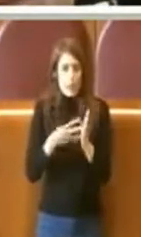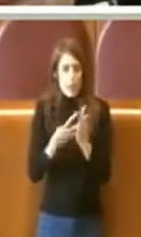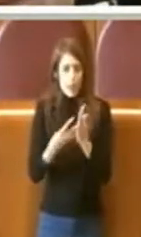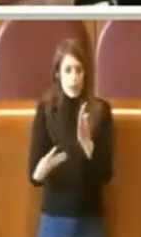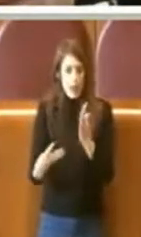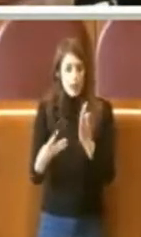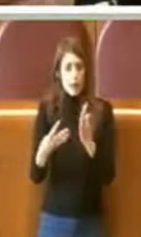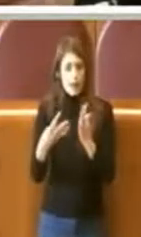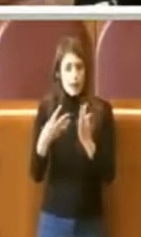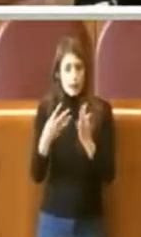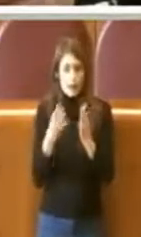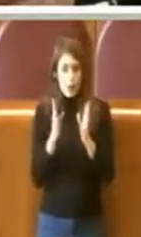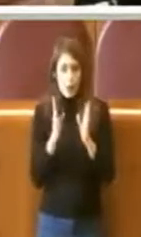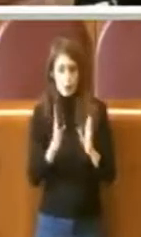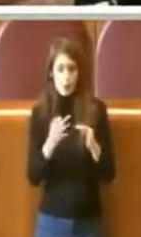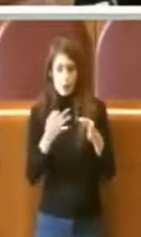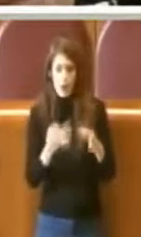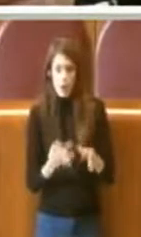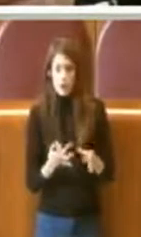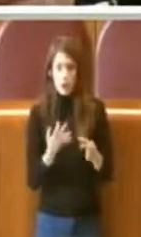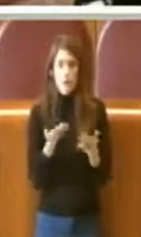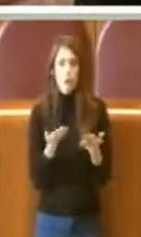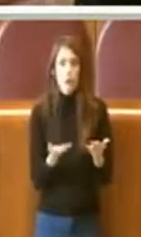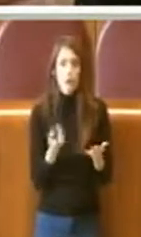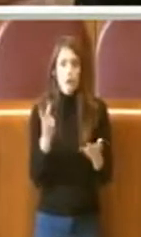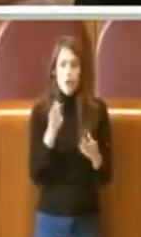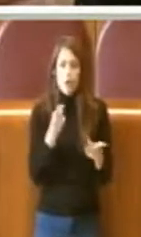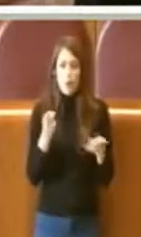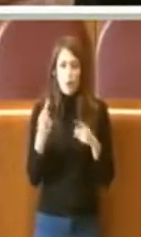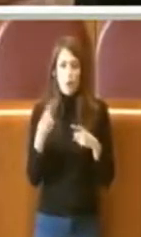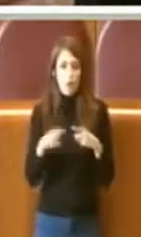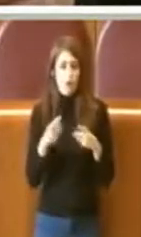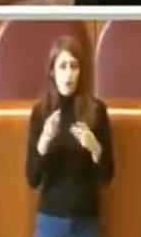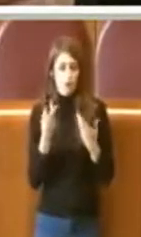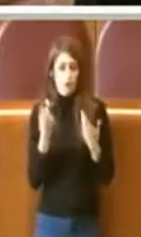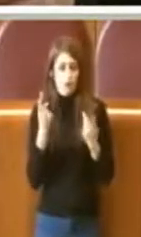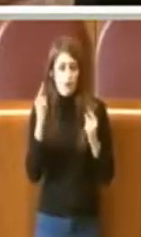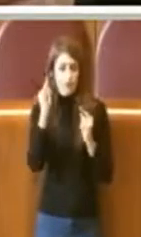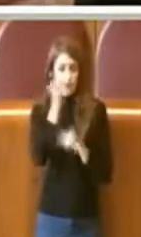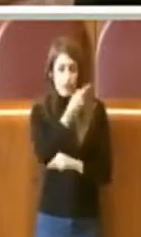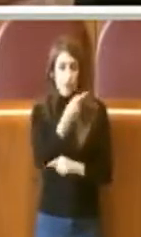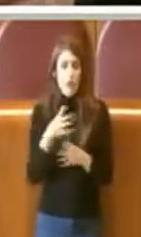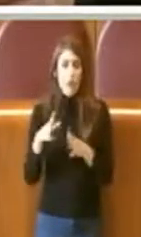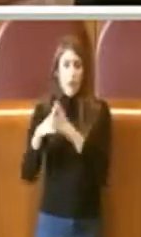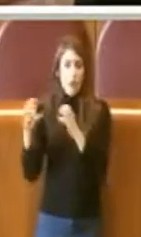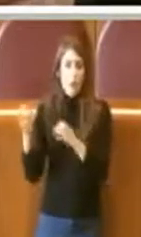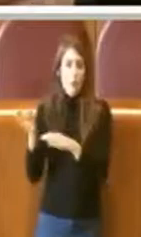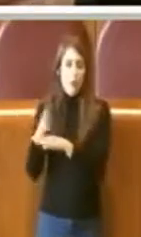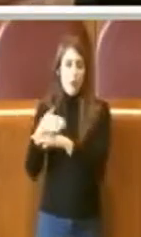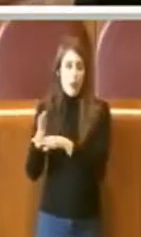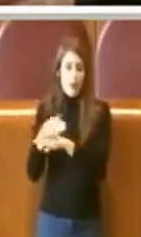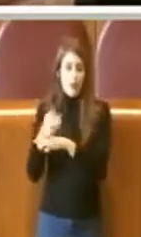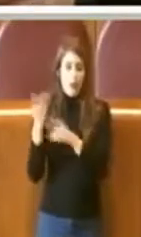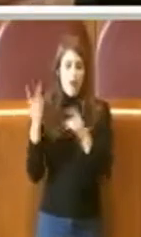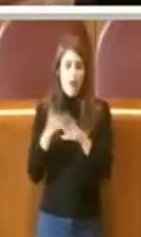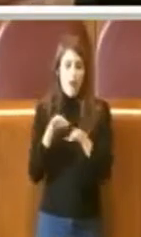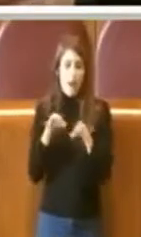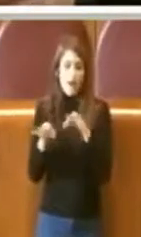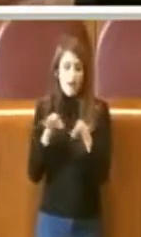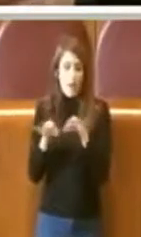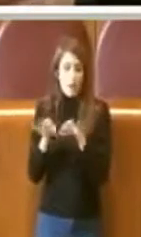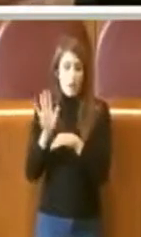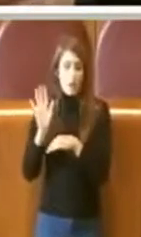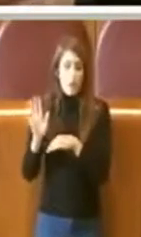telegrafico. Siamo in un momento cruciale. Abbiamo la nostra compagnia di bandiera, l'asset strategico per il trasporto